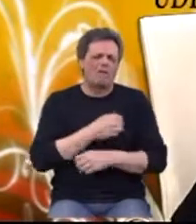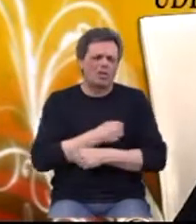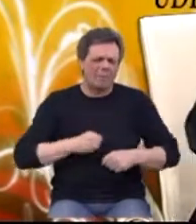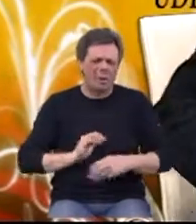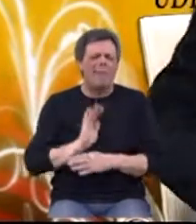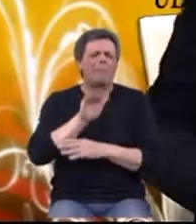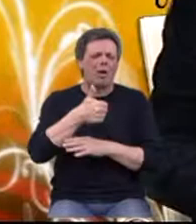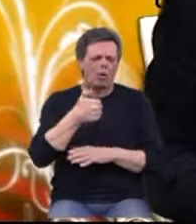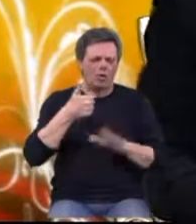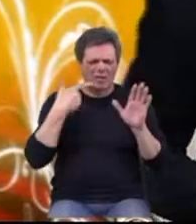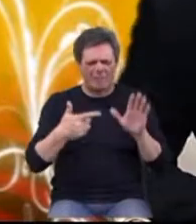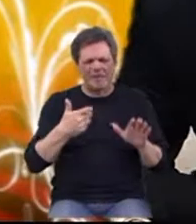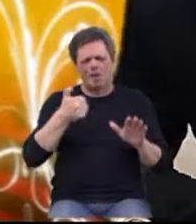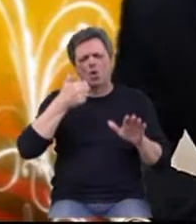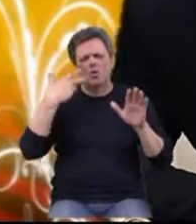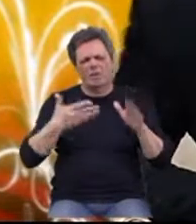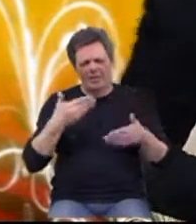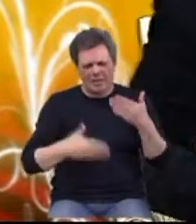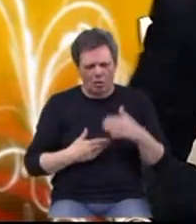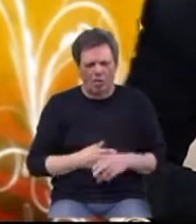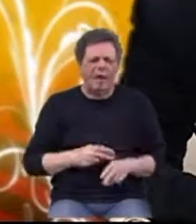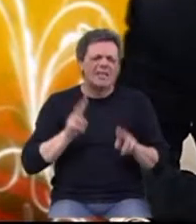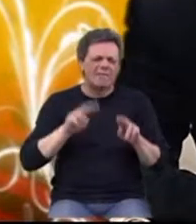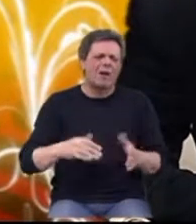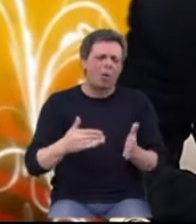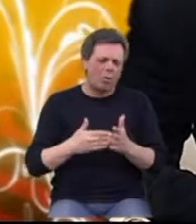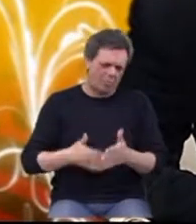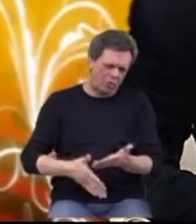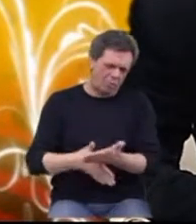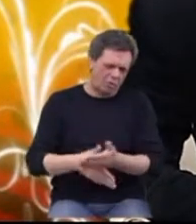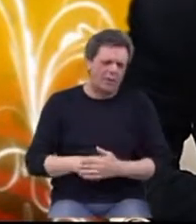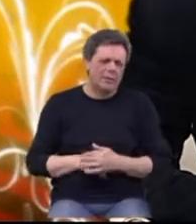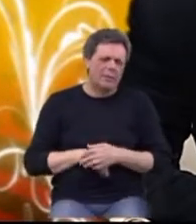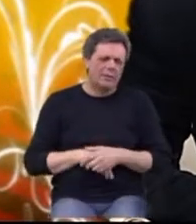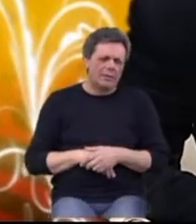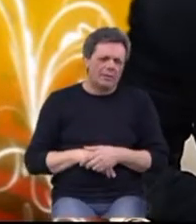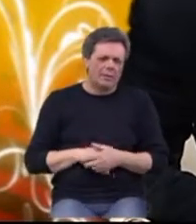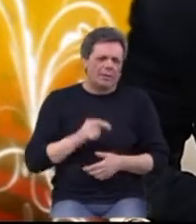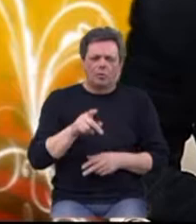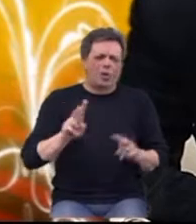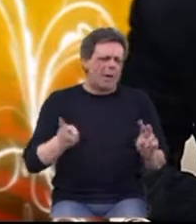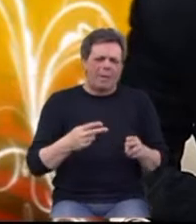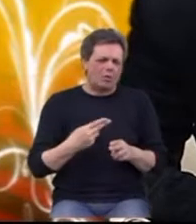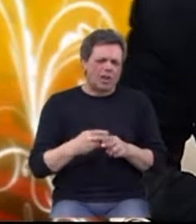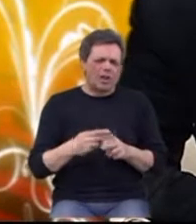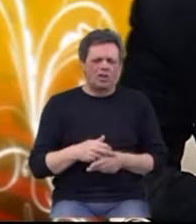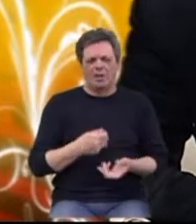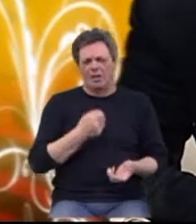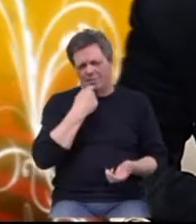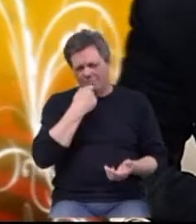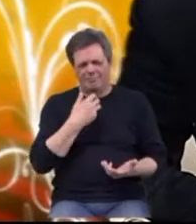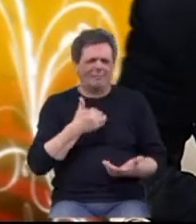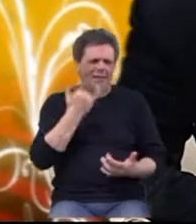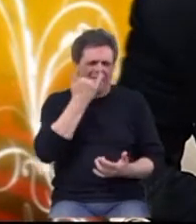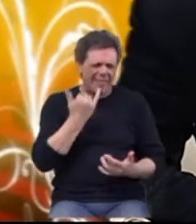170-180 kilograma zaista potrebno pomoći. To se ne može riješiti dijetama, to se ne